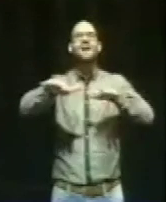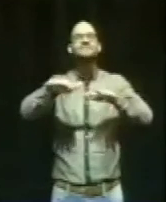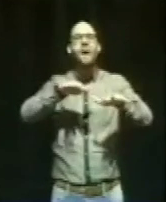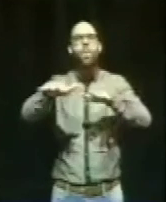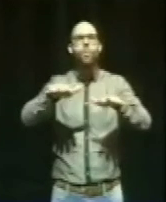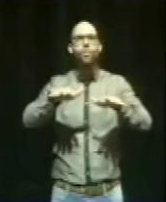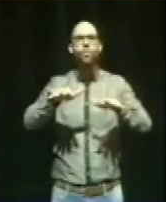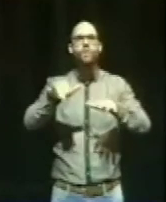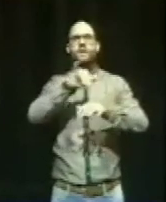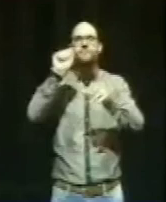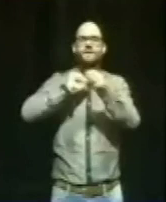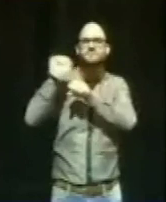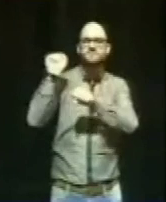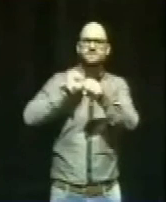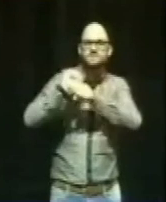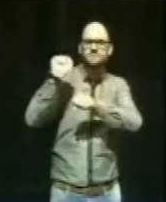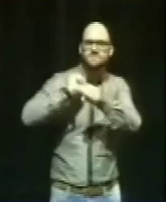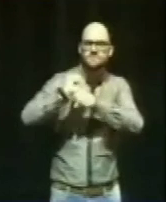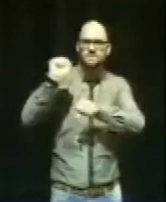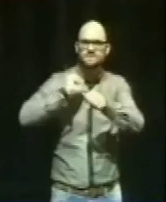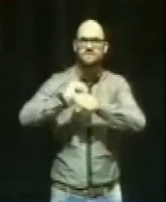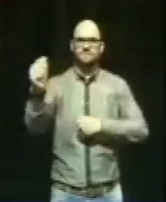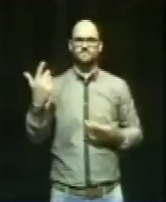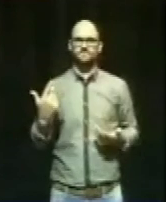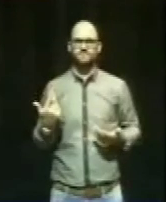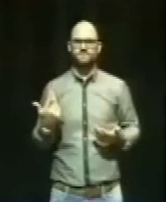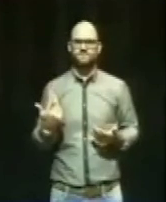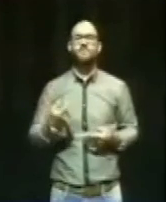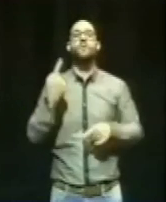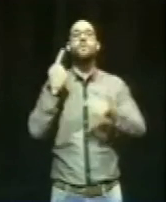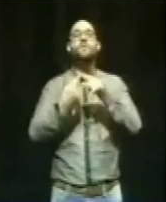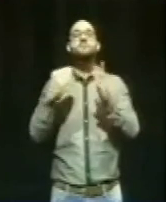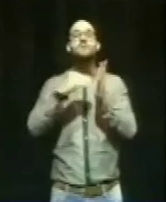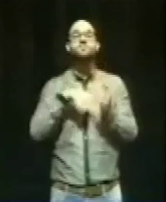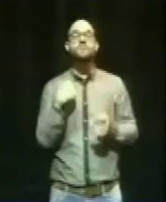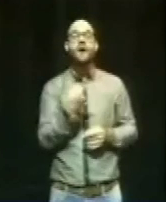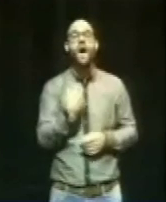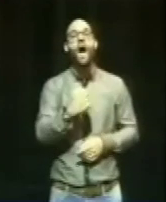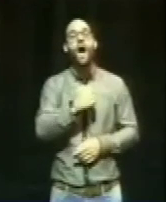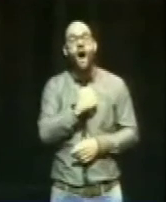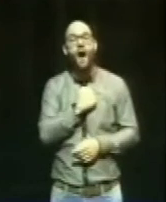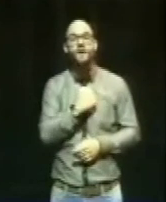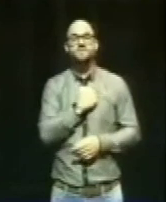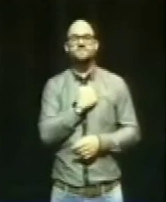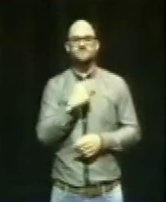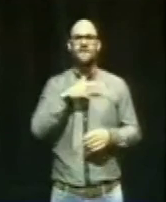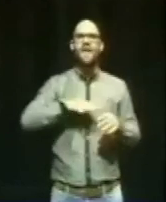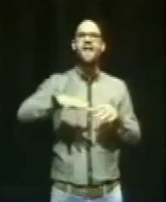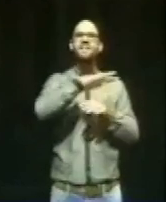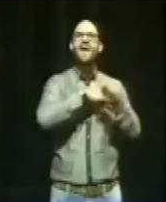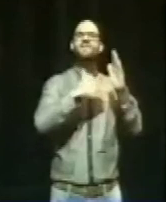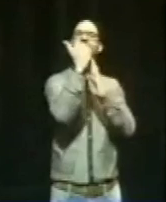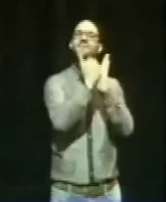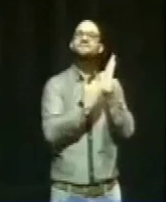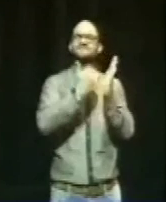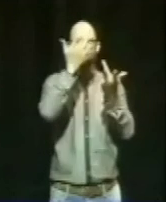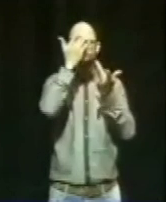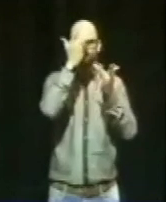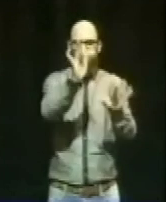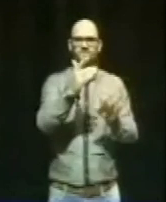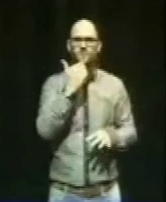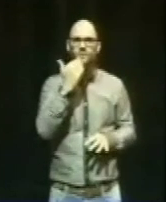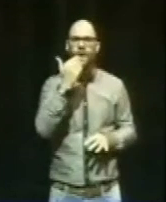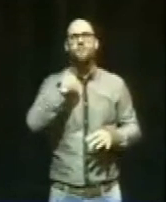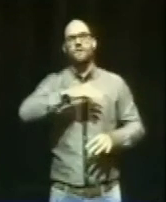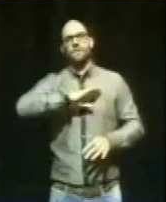wieder angefochten werden. Und letztendlich hatten wir Angst davor, dass unsere Landesliste nicht zugelassen wird. Das ist zum Glück nicht